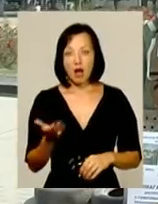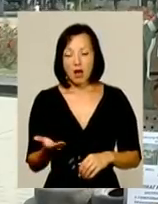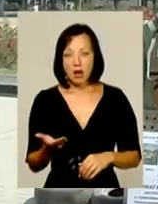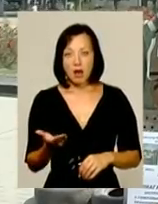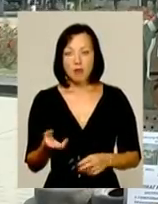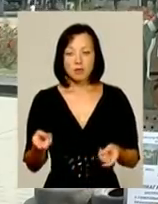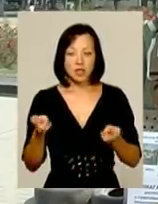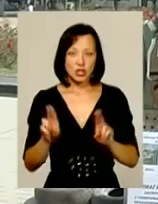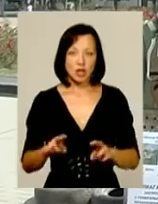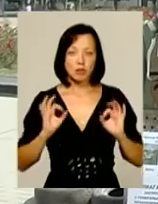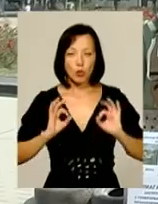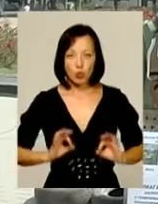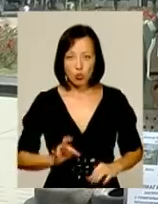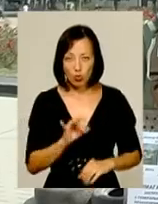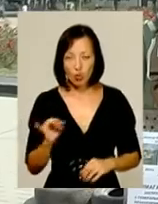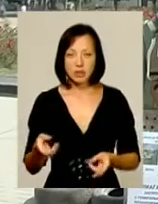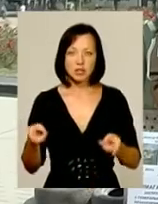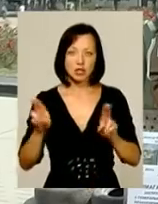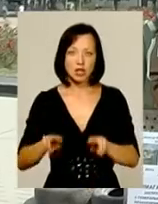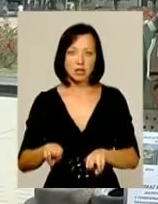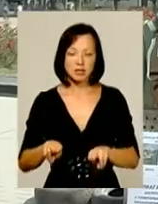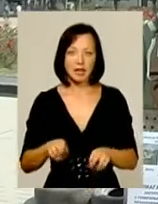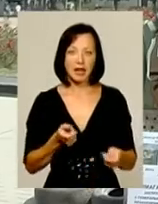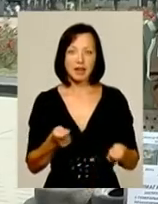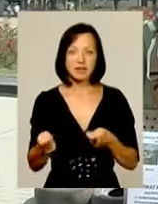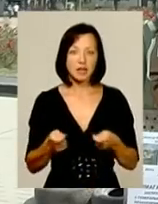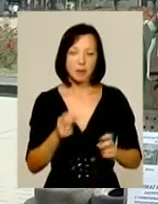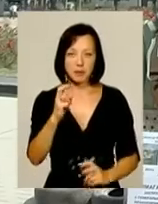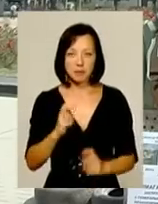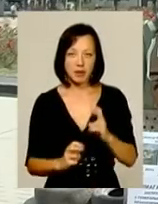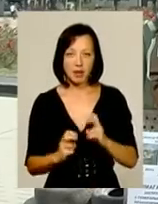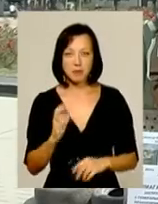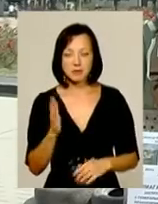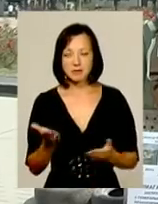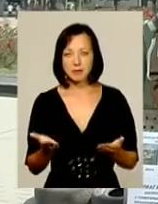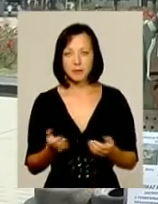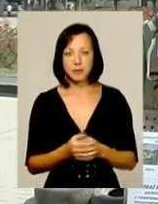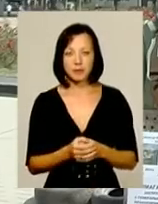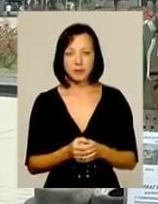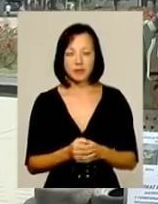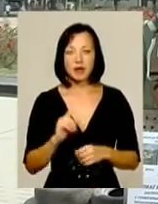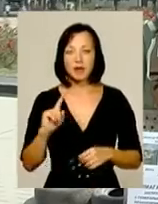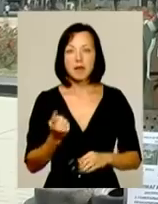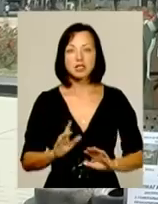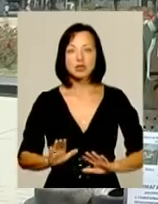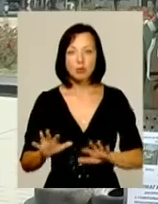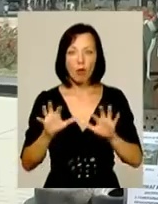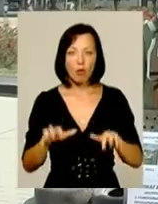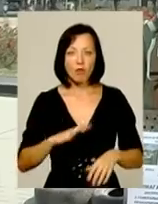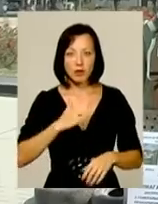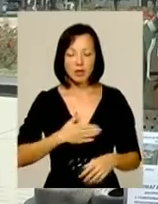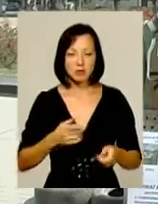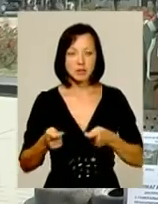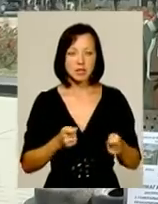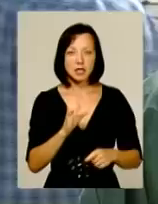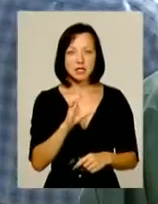Палишались прокурори, залишались керівників підприємців. Перший заступник голови нашої адміністрації